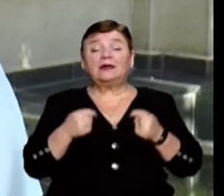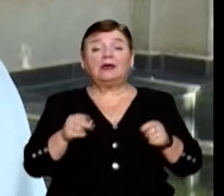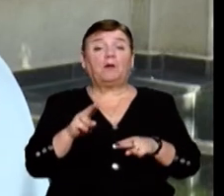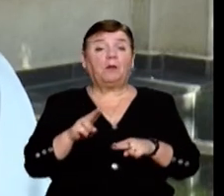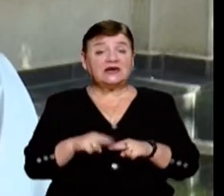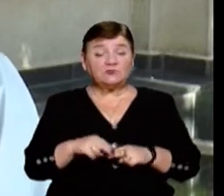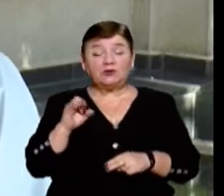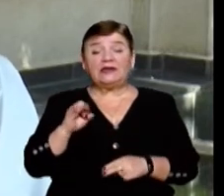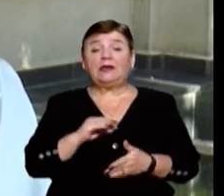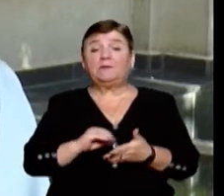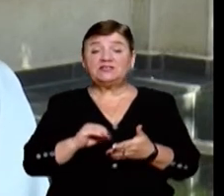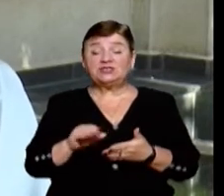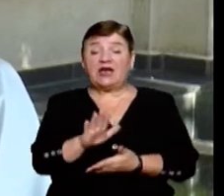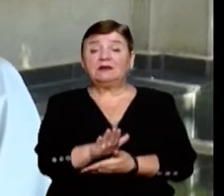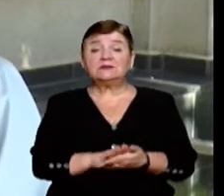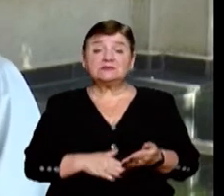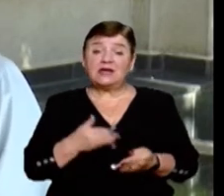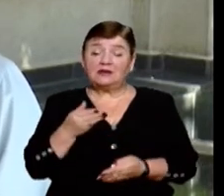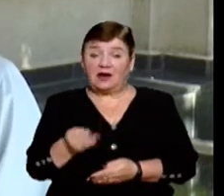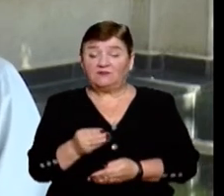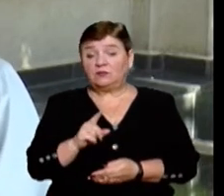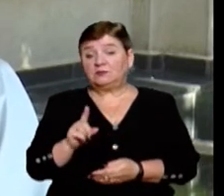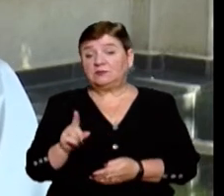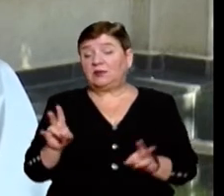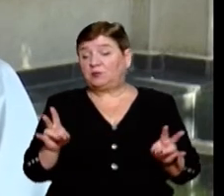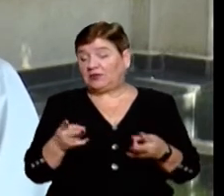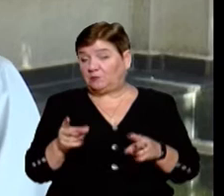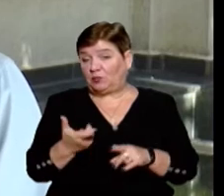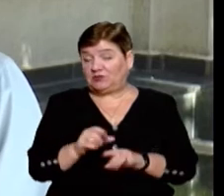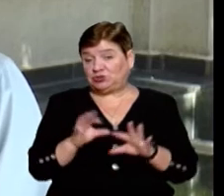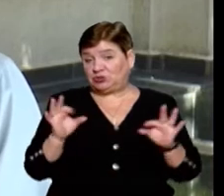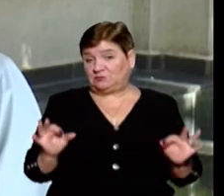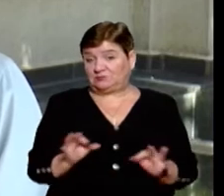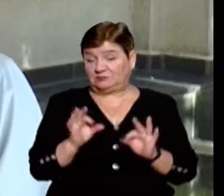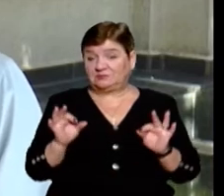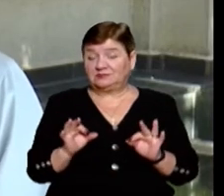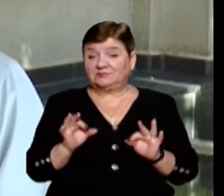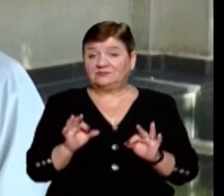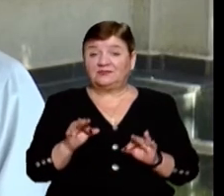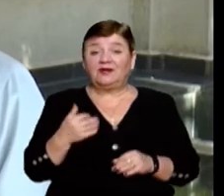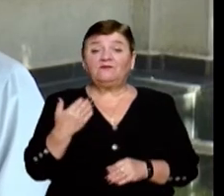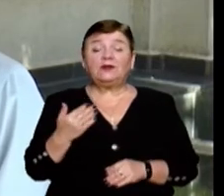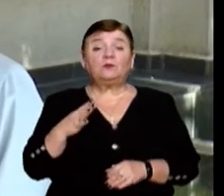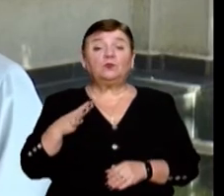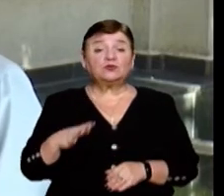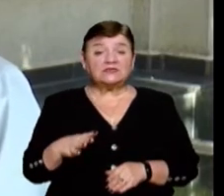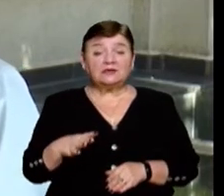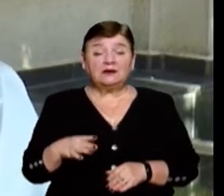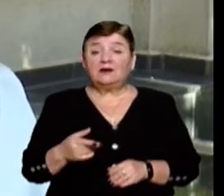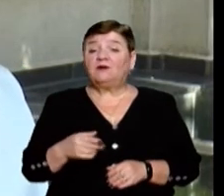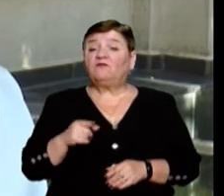і пише заяву, інших документів для обґрунтування не потрібно, але він має вказувати